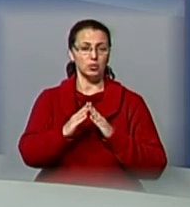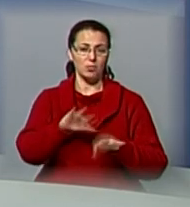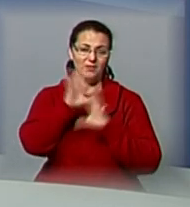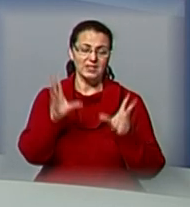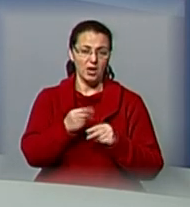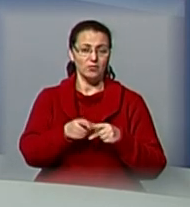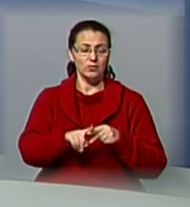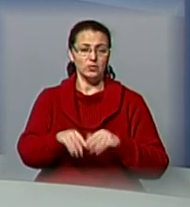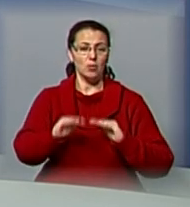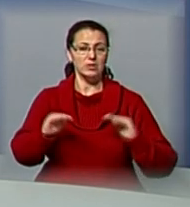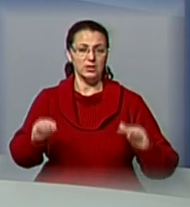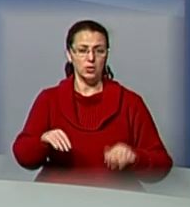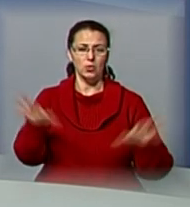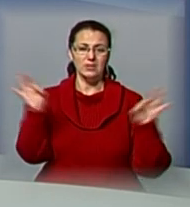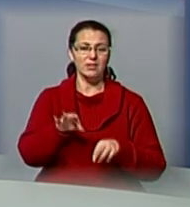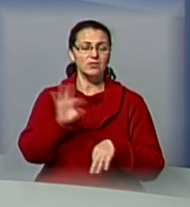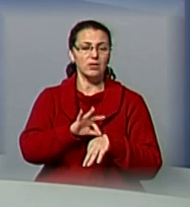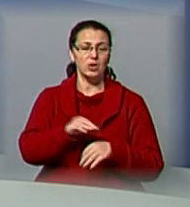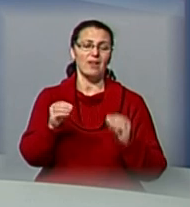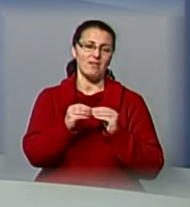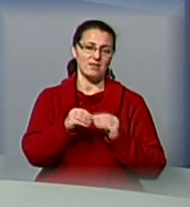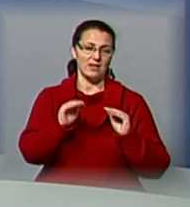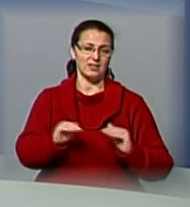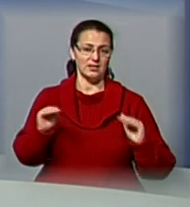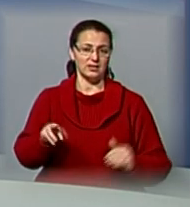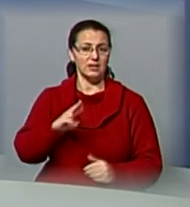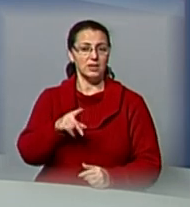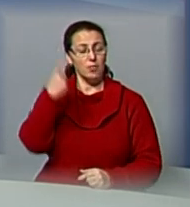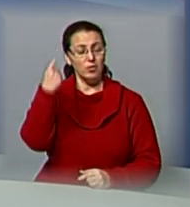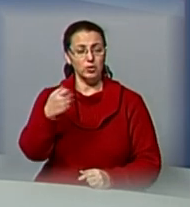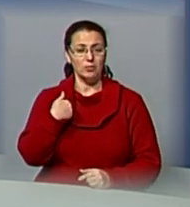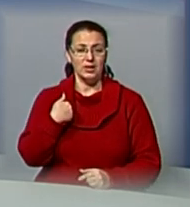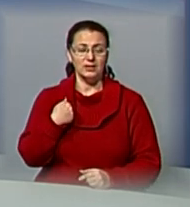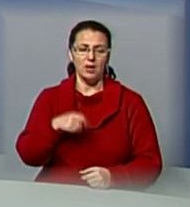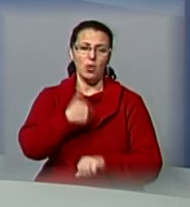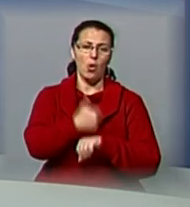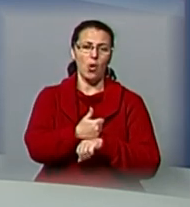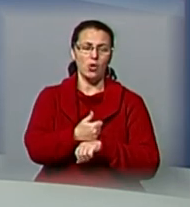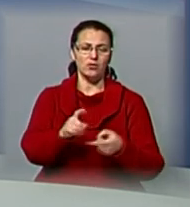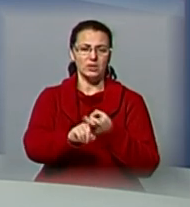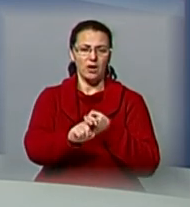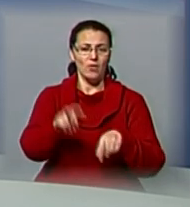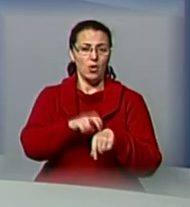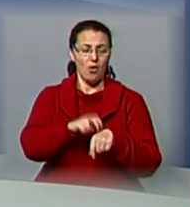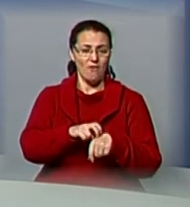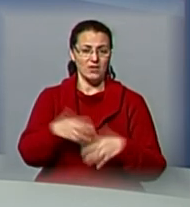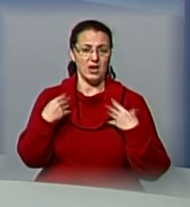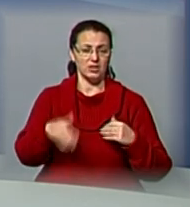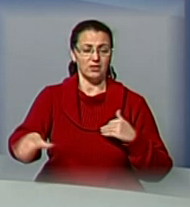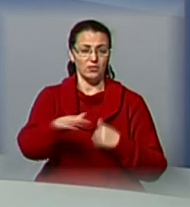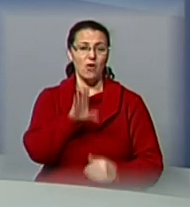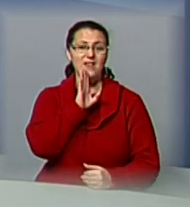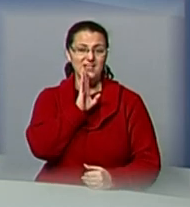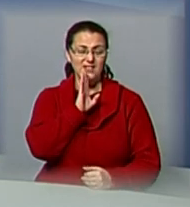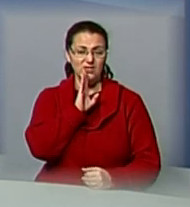в ясельній групі одразу захворіло 10 дітей. Як повідомила нам головна епідеміологиня Львівщини Наталія Тімко, дівчинку, яку виписали з